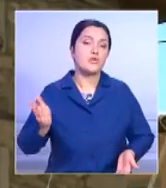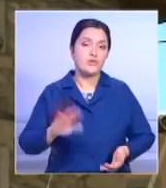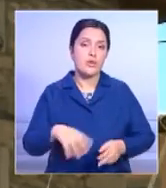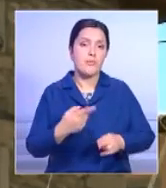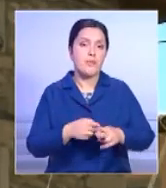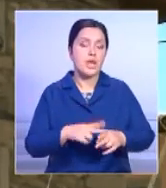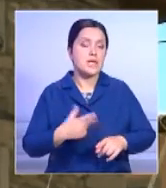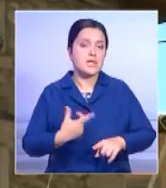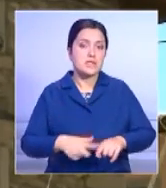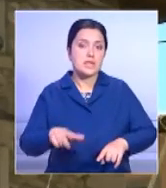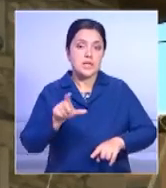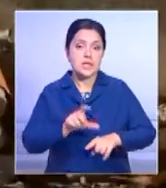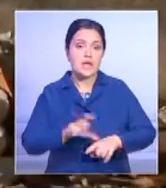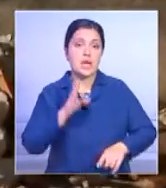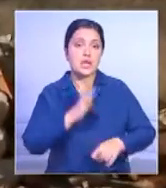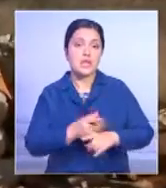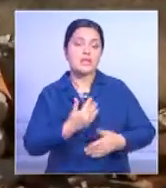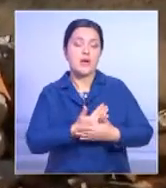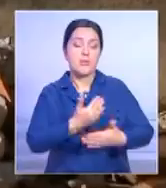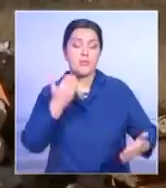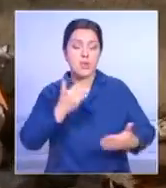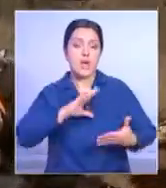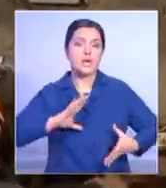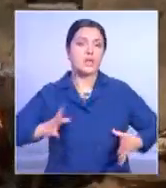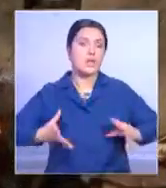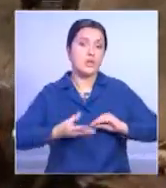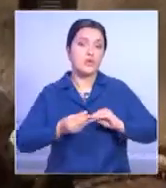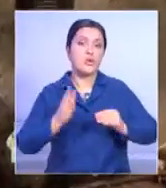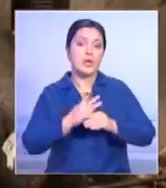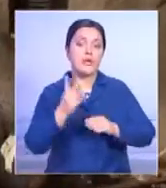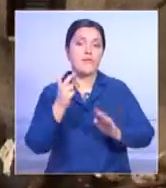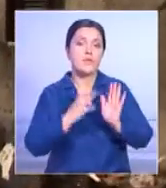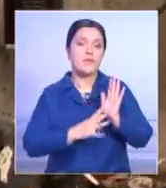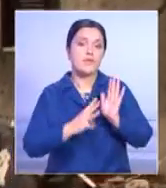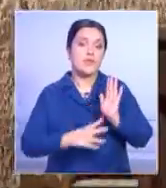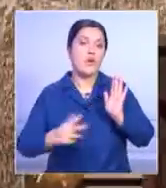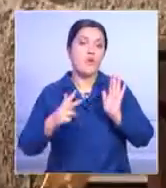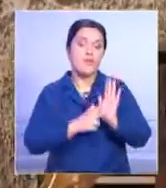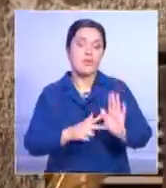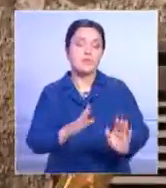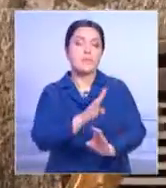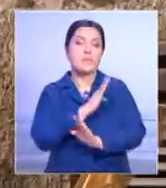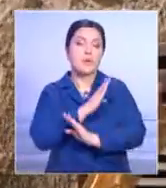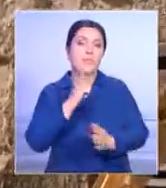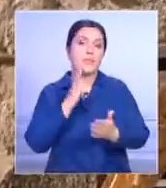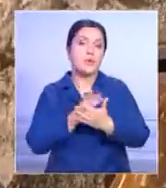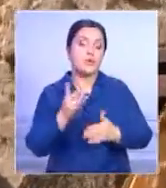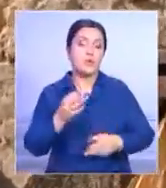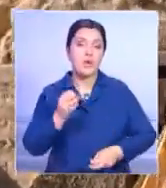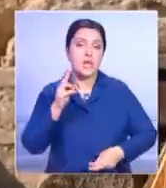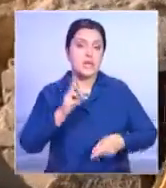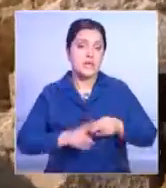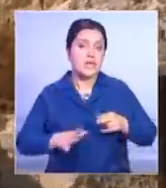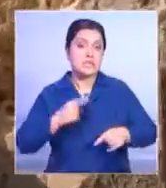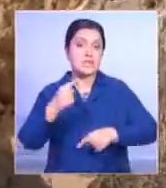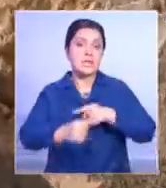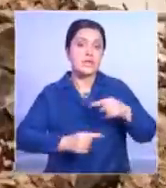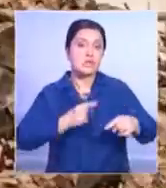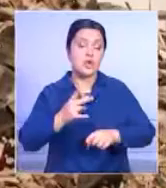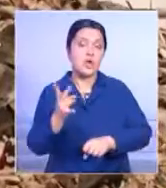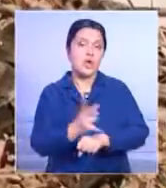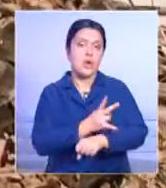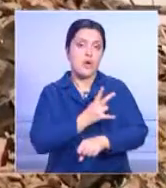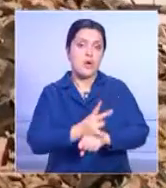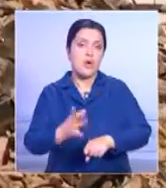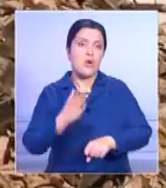смертоносных. Предварительный итог последней серии – 298. Но это еще не конец. И следующая ночь для населения